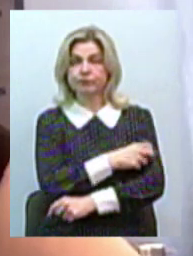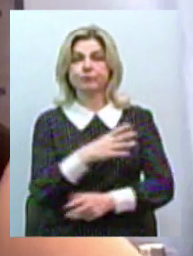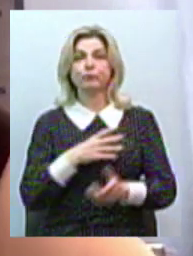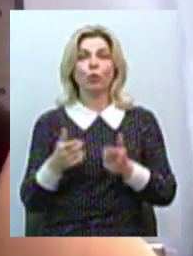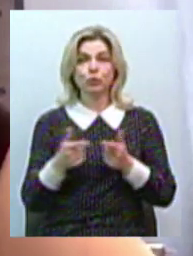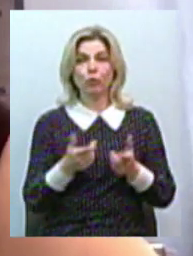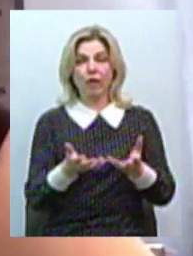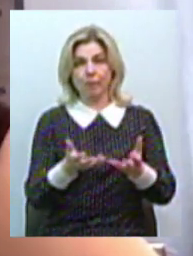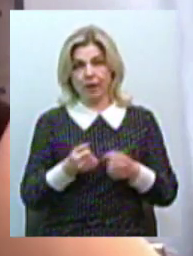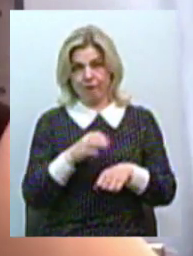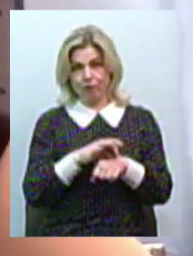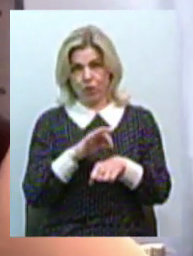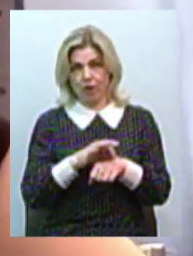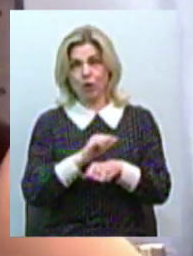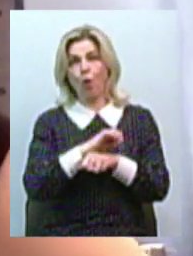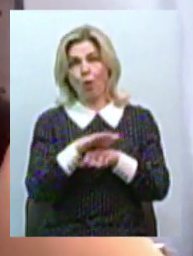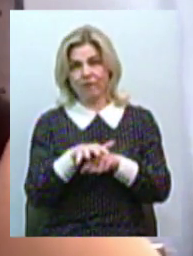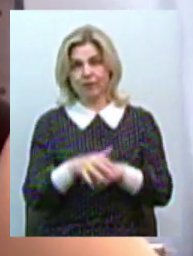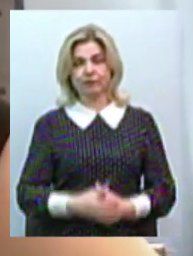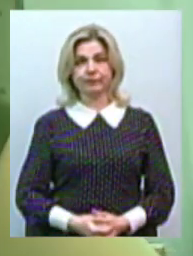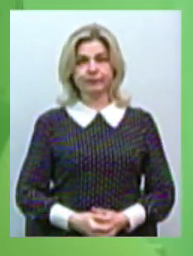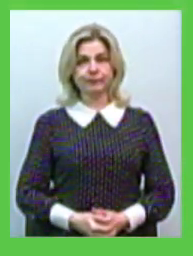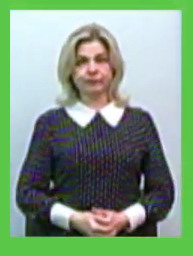прийняти хворих на коронавірус.